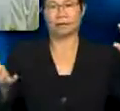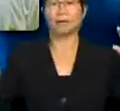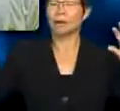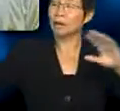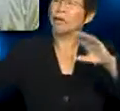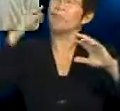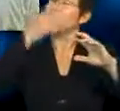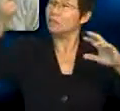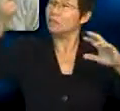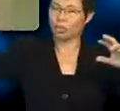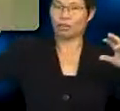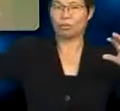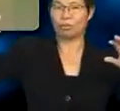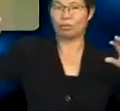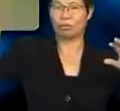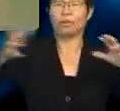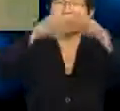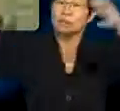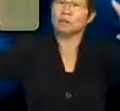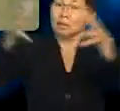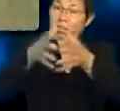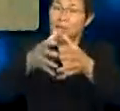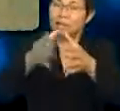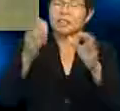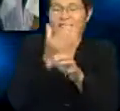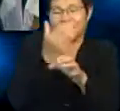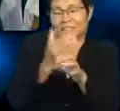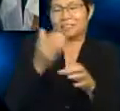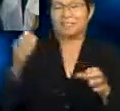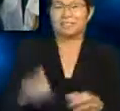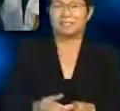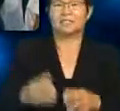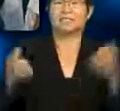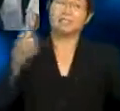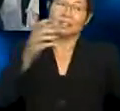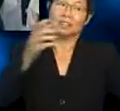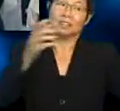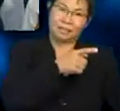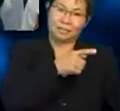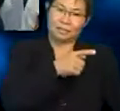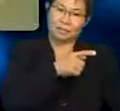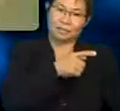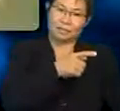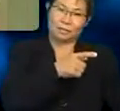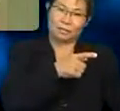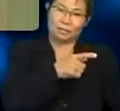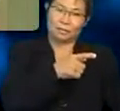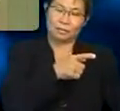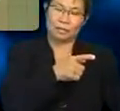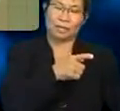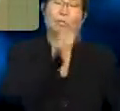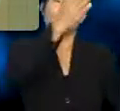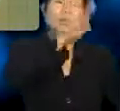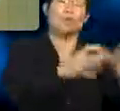-murid? Hijau. Besar atau kecil? Kecil. Di sebelah kiri, Cikgu? Biru. Besar atau kecil?